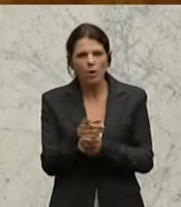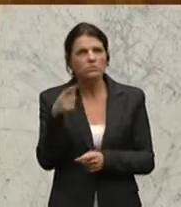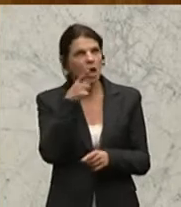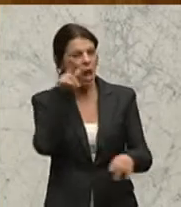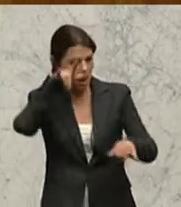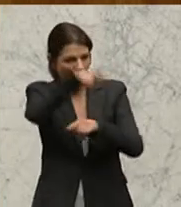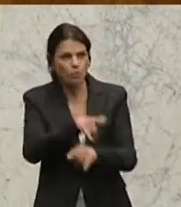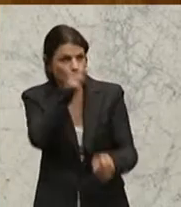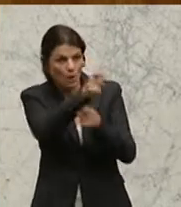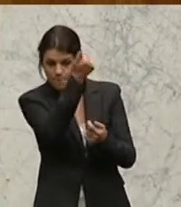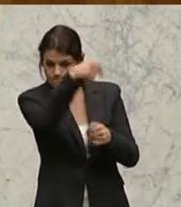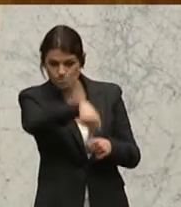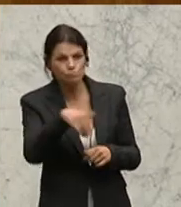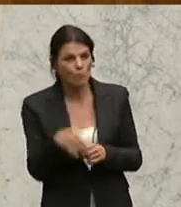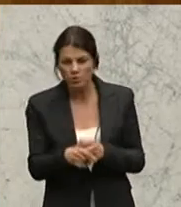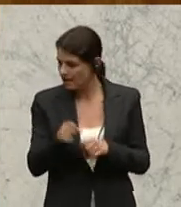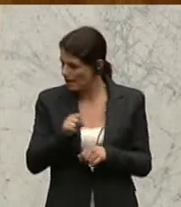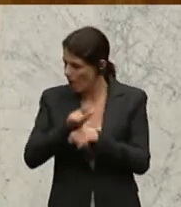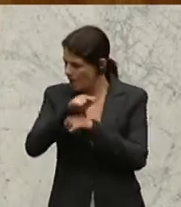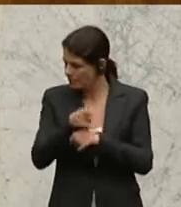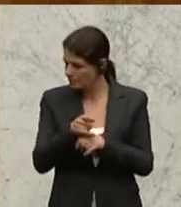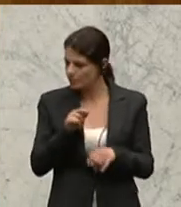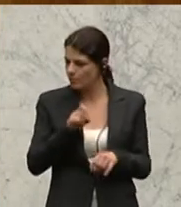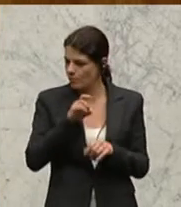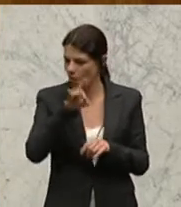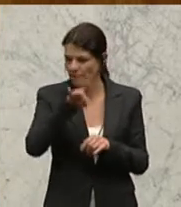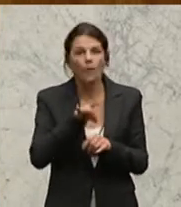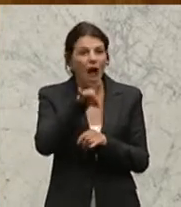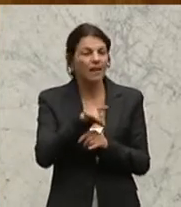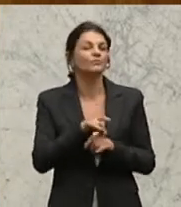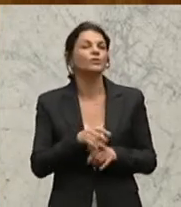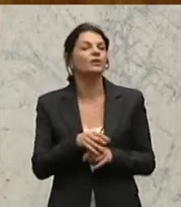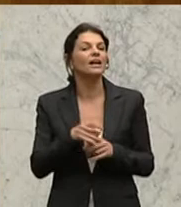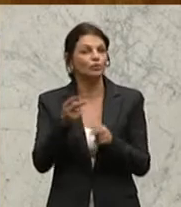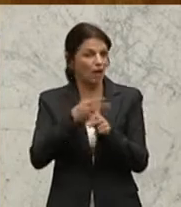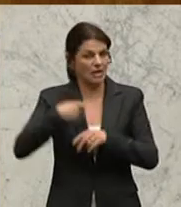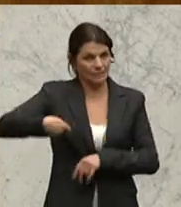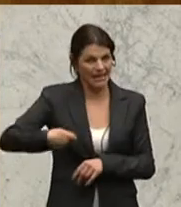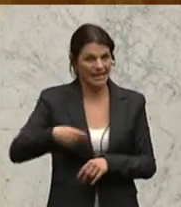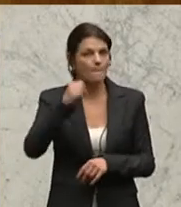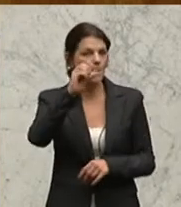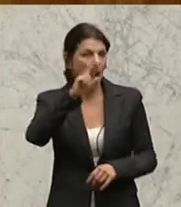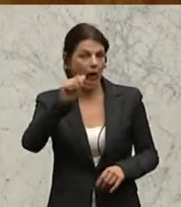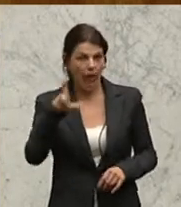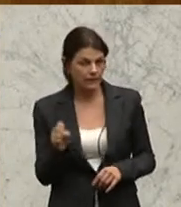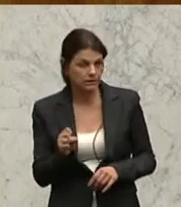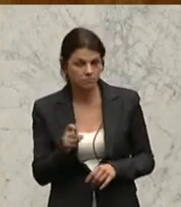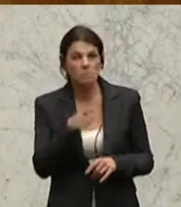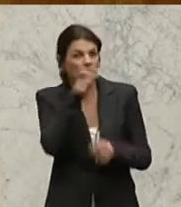bolivianischen Staatspräsidenten Morales. Ein bolivianisches Flugzeug landet unter der Vorgabe,